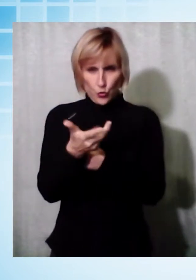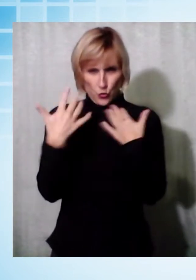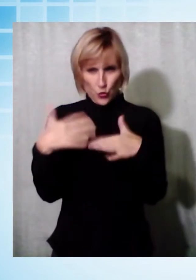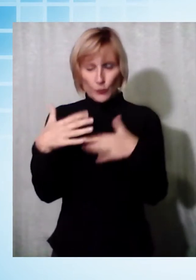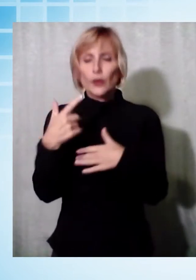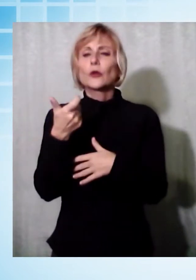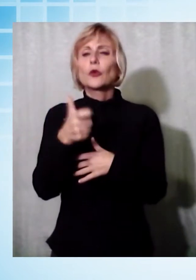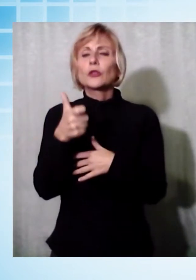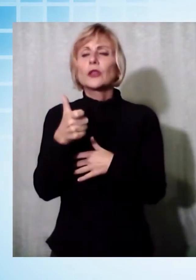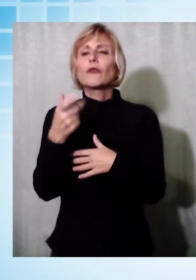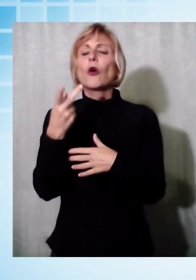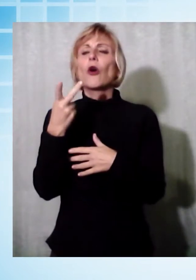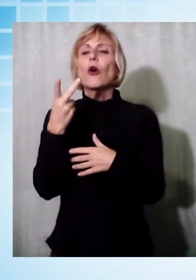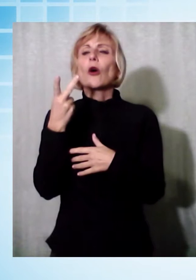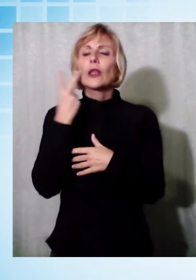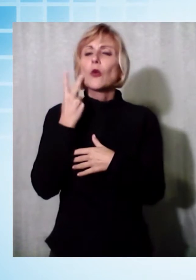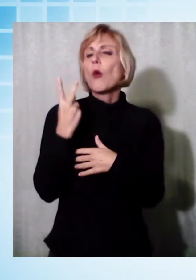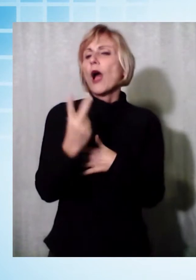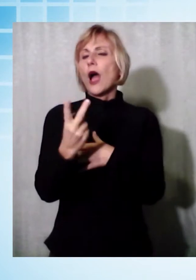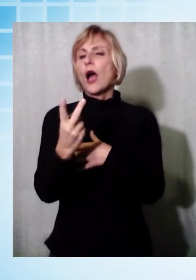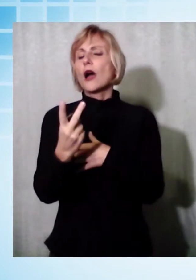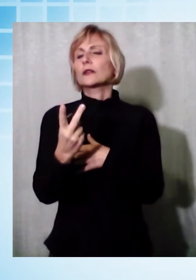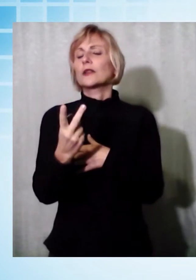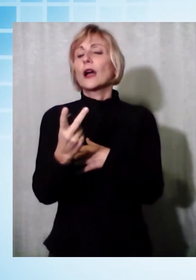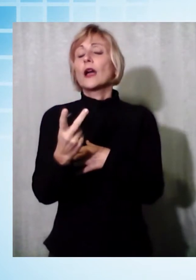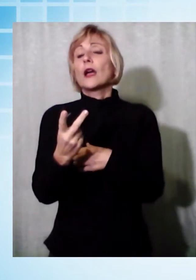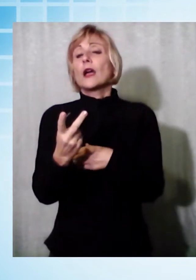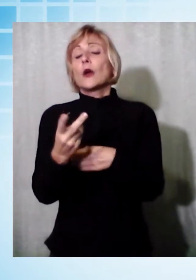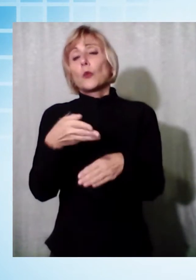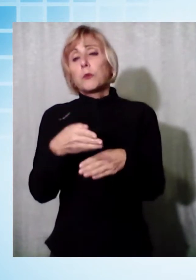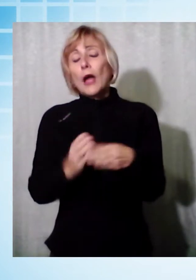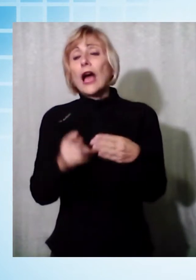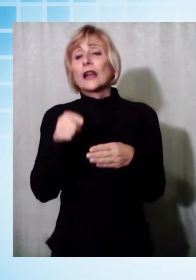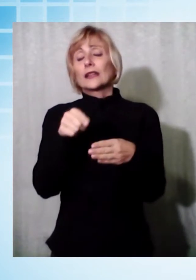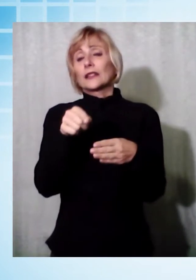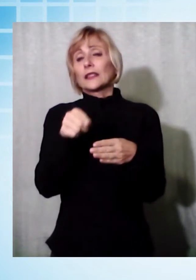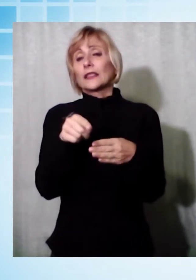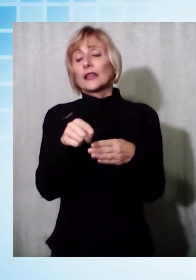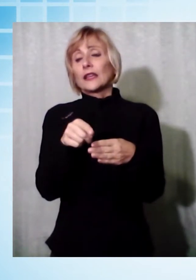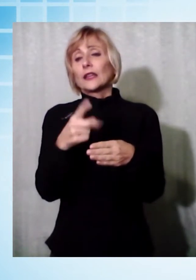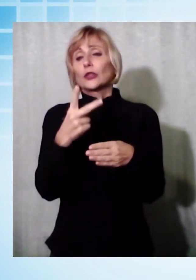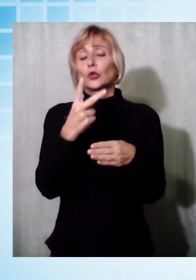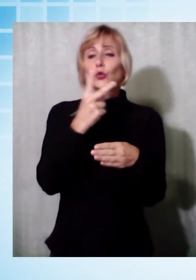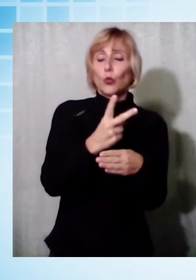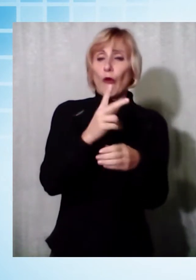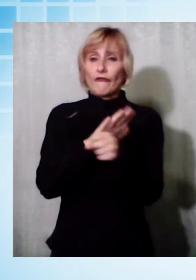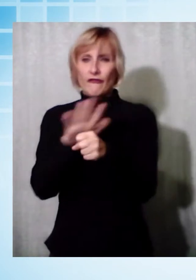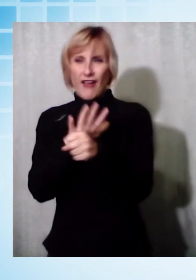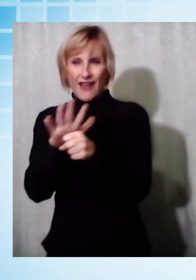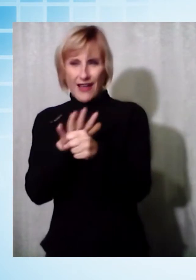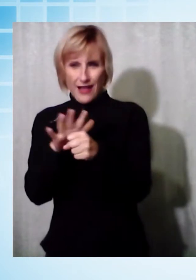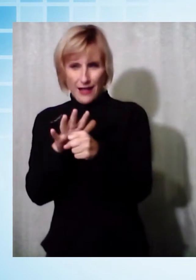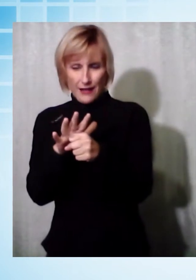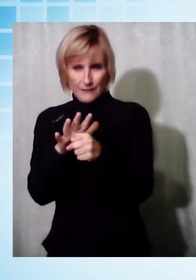almeno non tutti, ma in parte si tratta di due nuclei familiari, quindi si